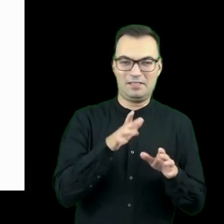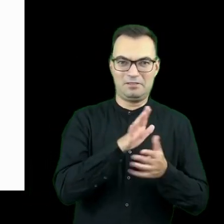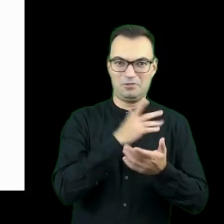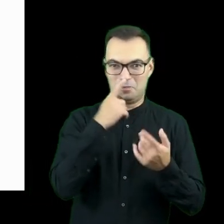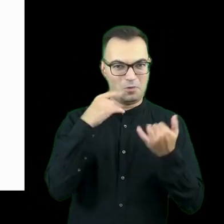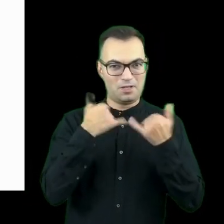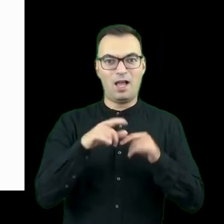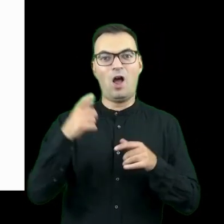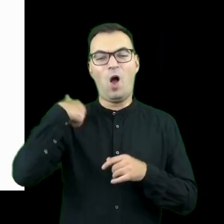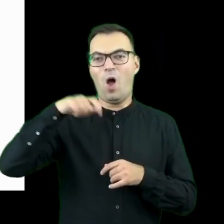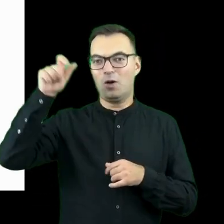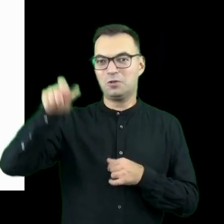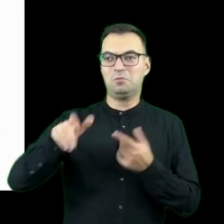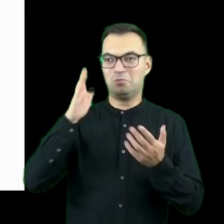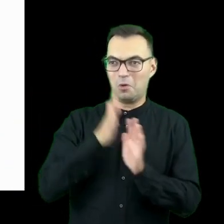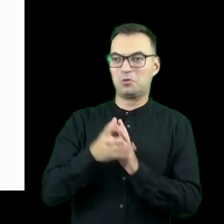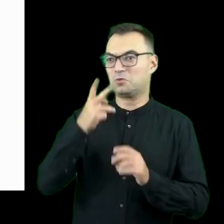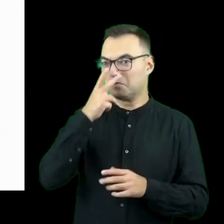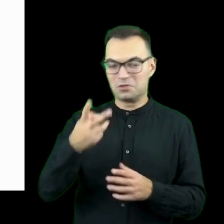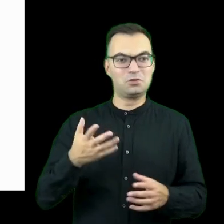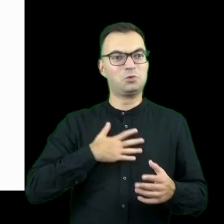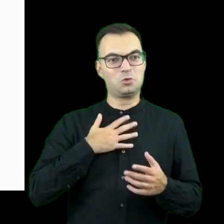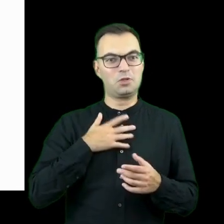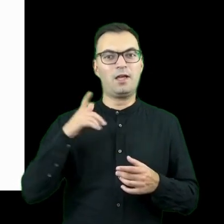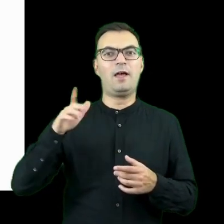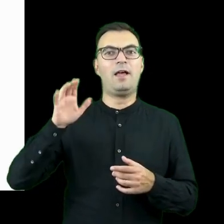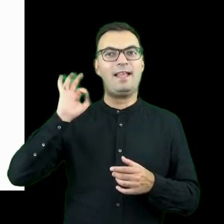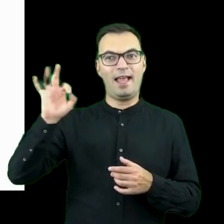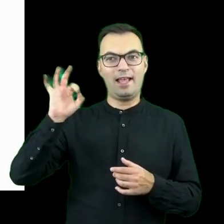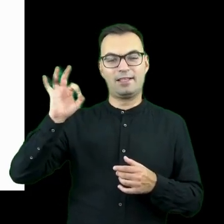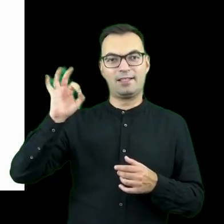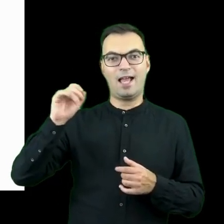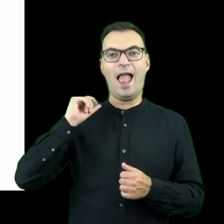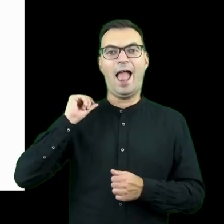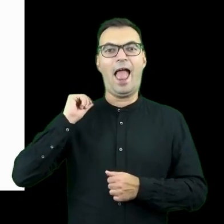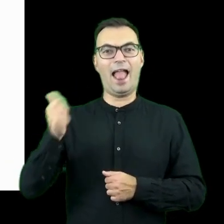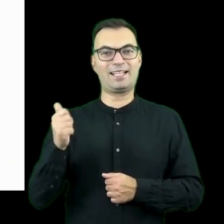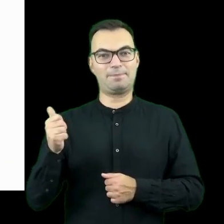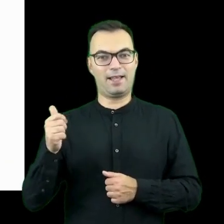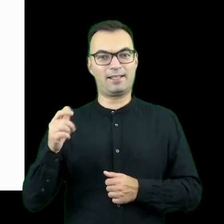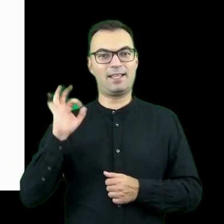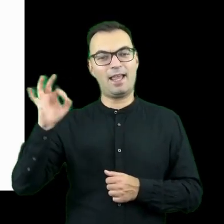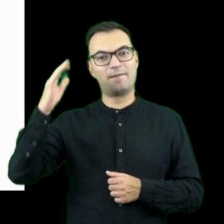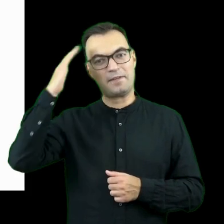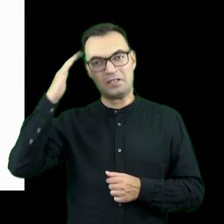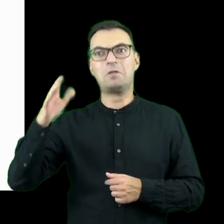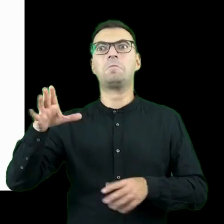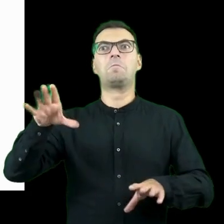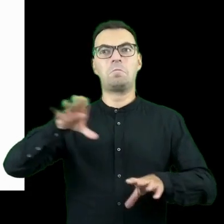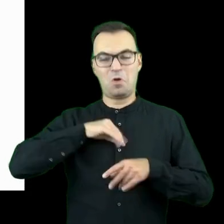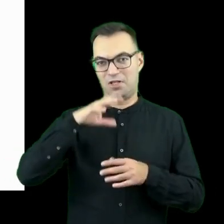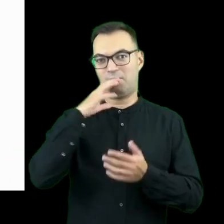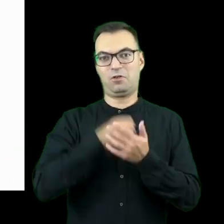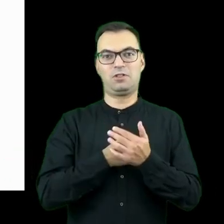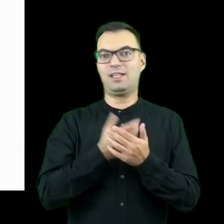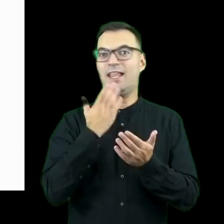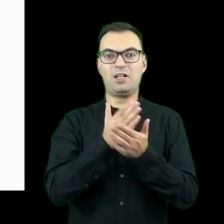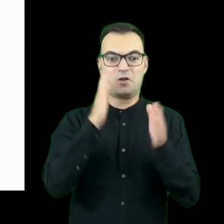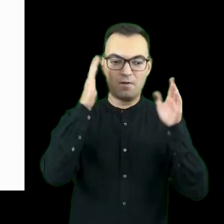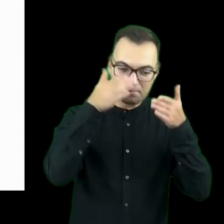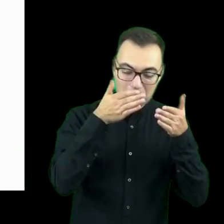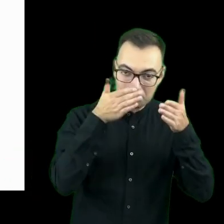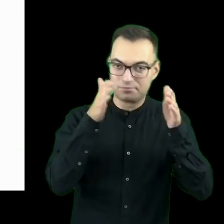zmiany, ale od osoby, która po prostu uznała, że jej specjalizacja, w której czuje się dobrze, może być używana w bardzo różnych